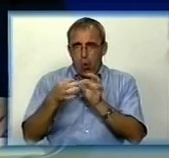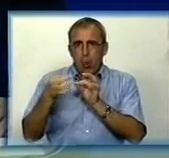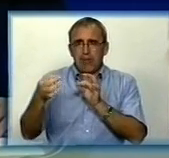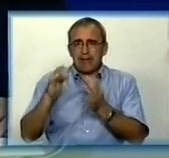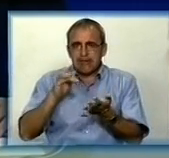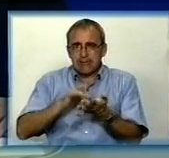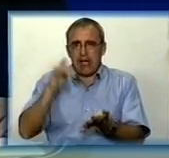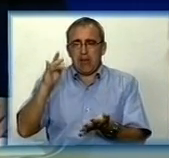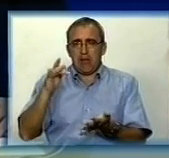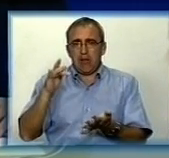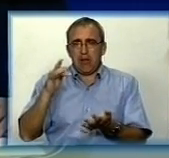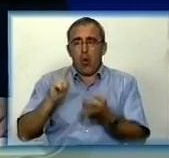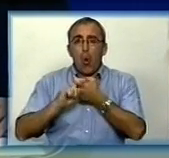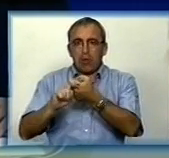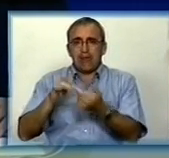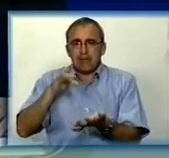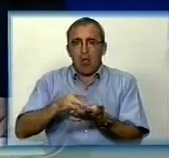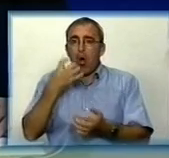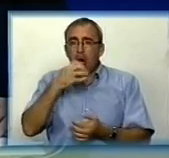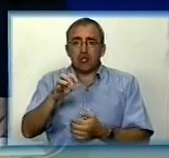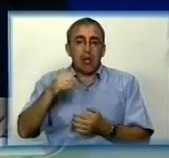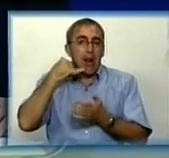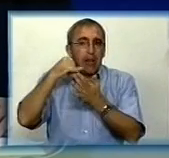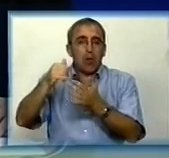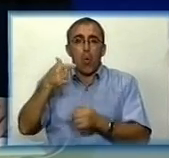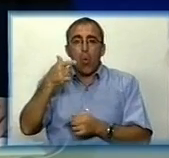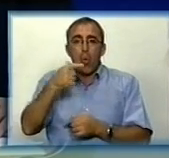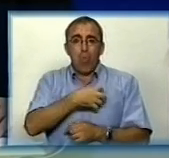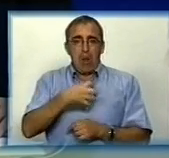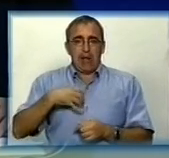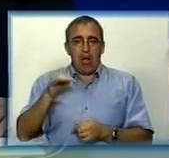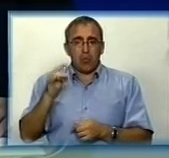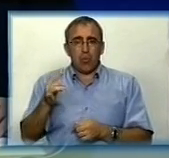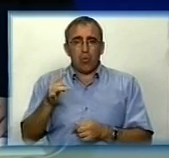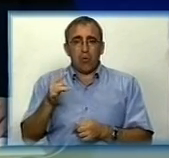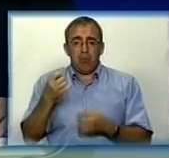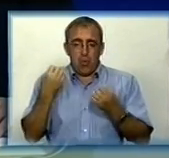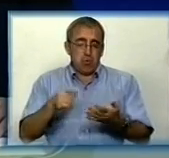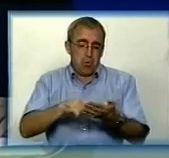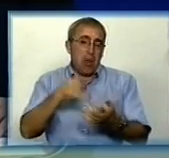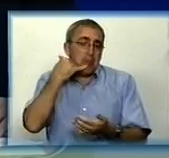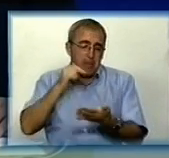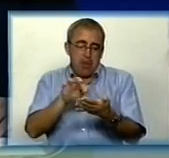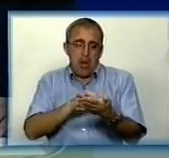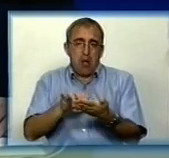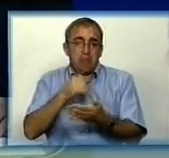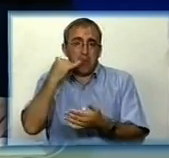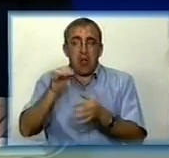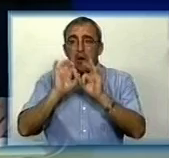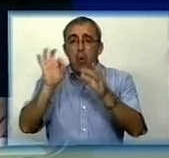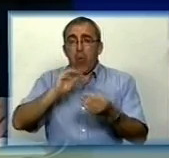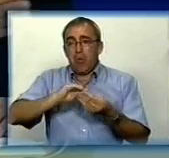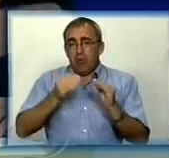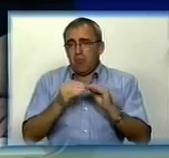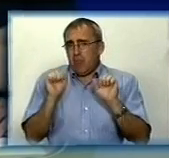і передати цю інформацію. гаряча лінія губернатора. Не треба нікуди далеко йти, просто набрати телефон, розповісти об цій проблемі.